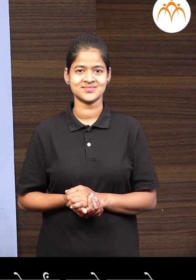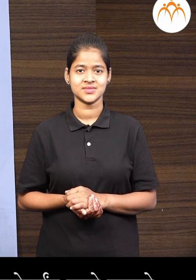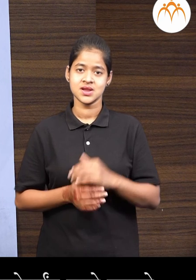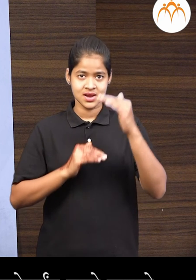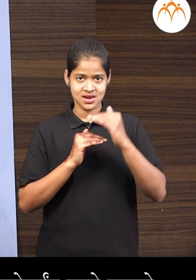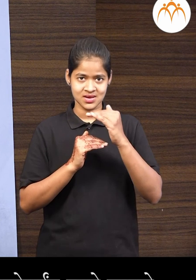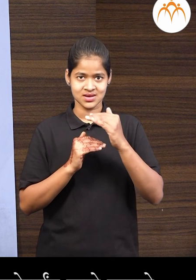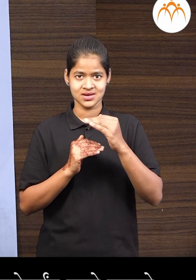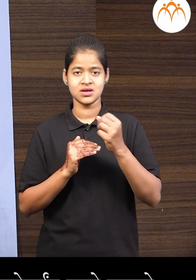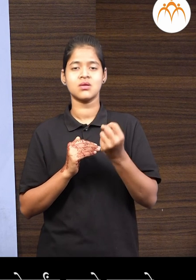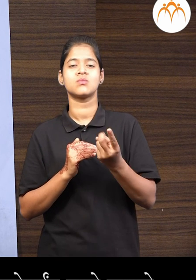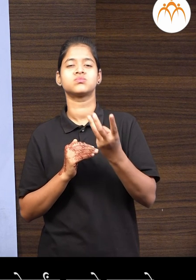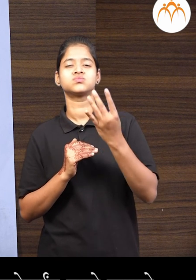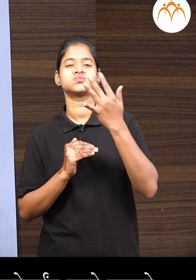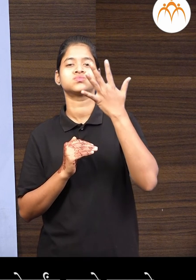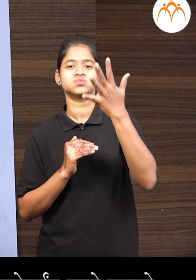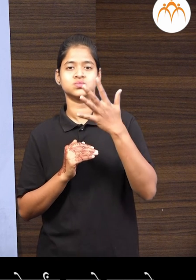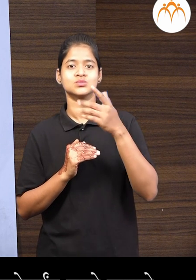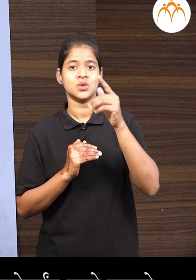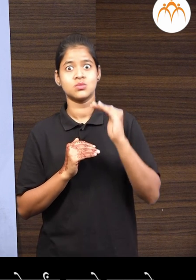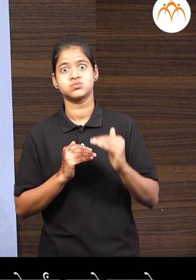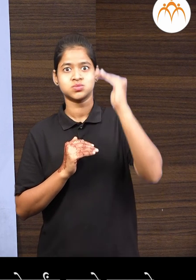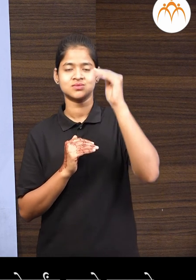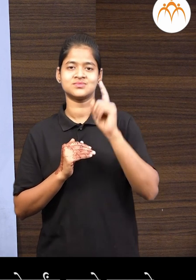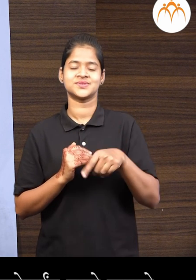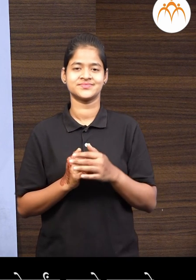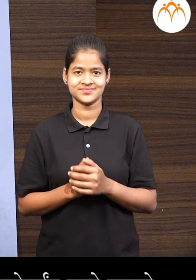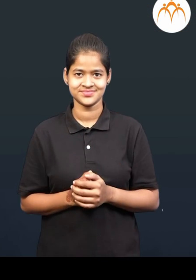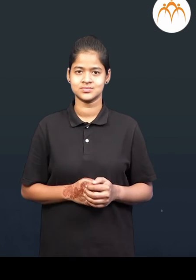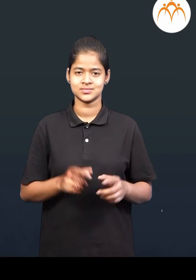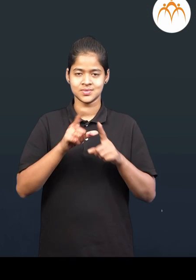लहान संख्ये पसुन मोठ्या संख्ये प्रेंत जावे लागते.